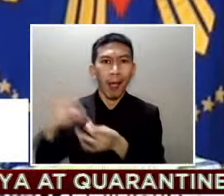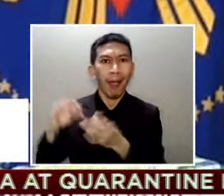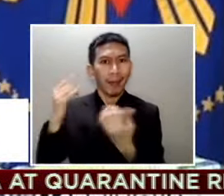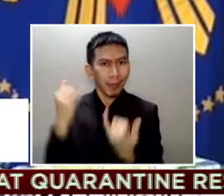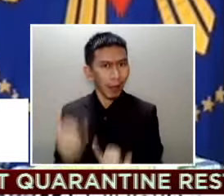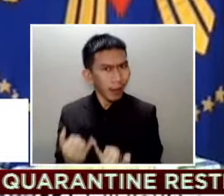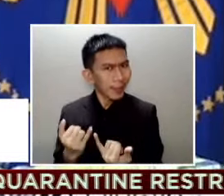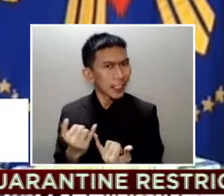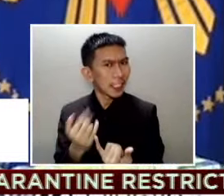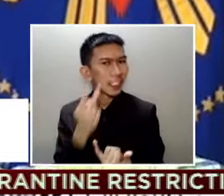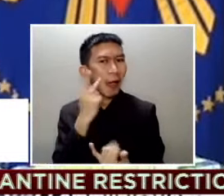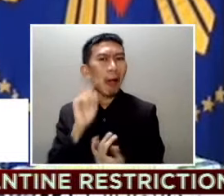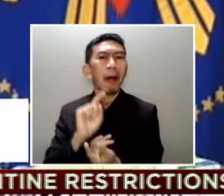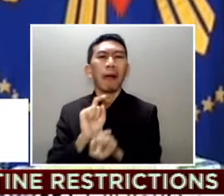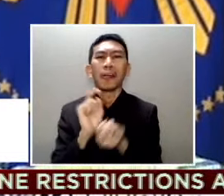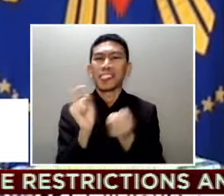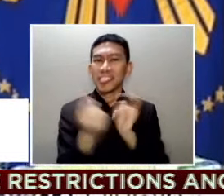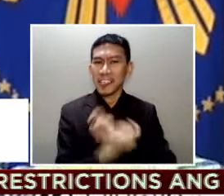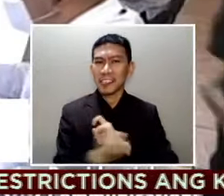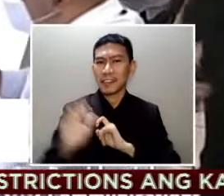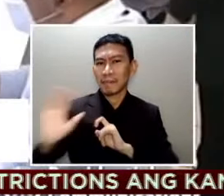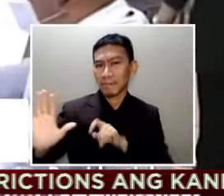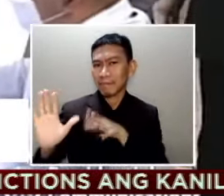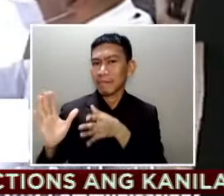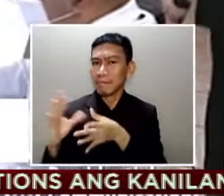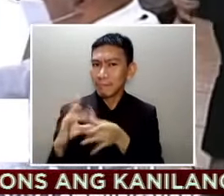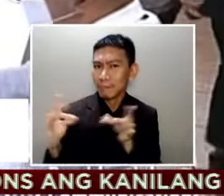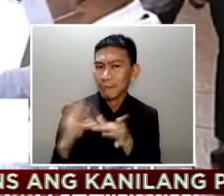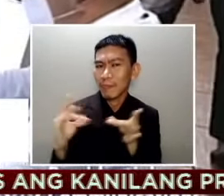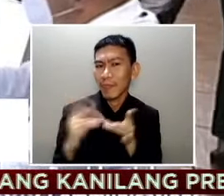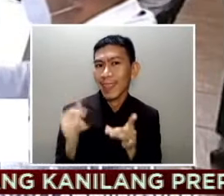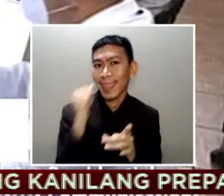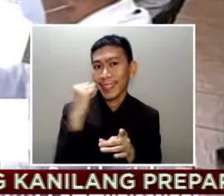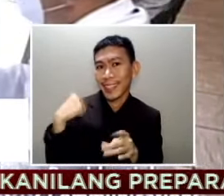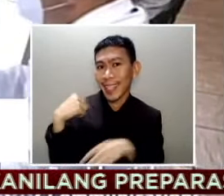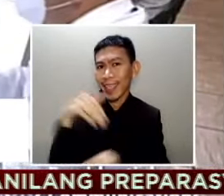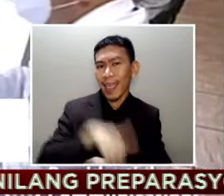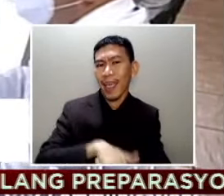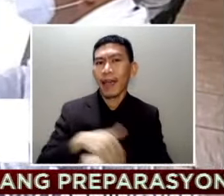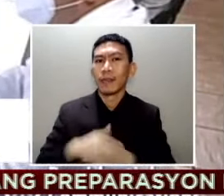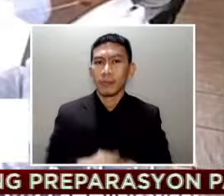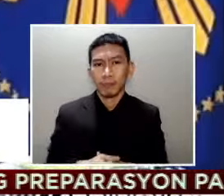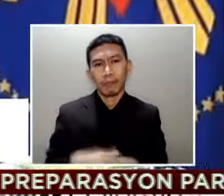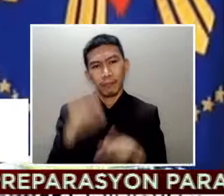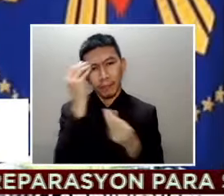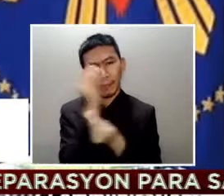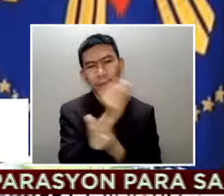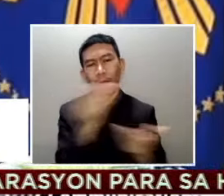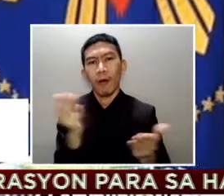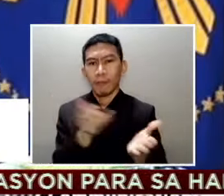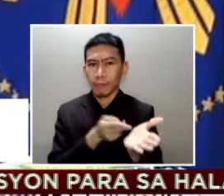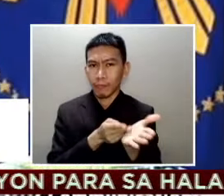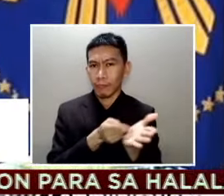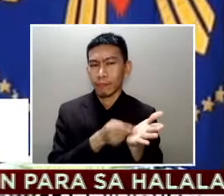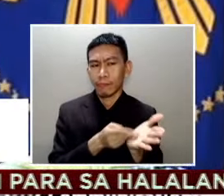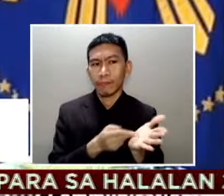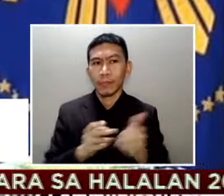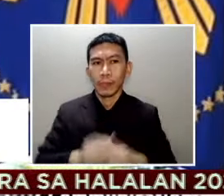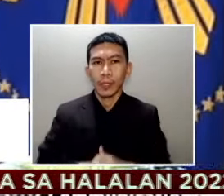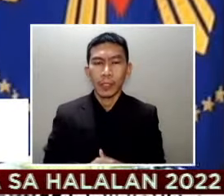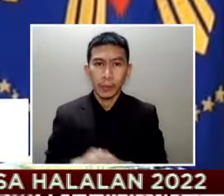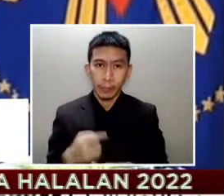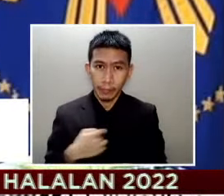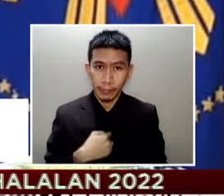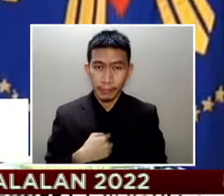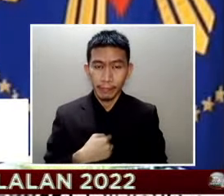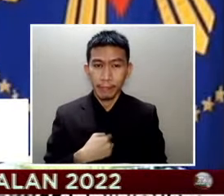-iba ng tono ang Pangulo sa kanyang public address kagabi at tinumbok ang kanyang posisyon sa issue I'd like to put notice sa